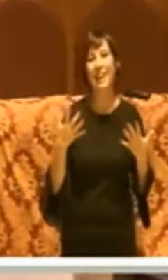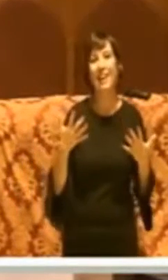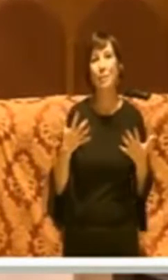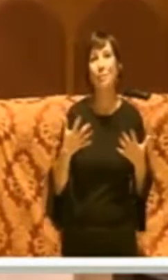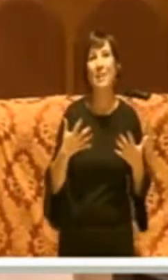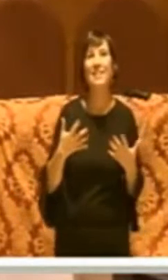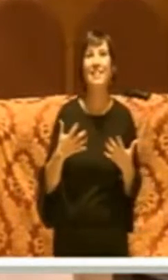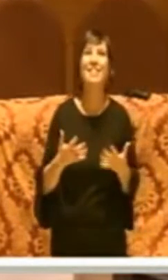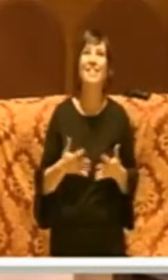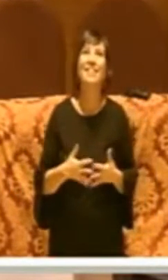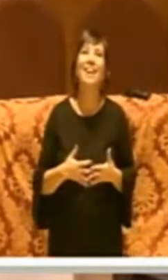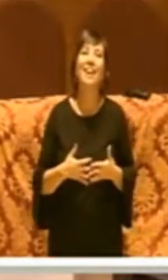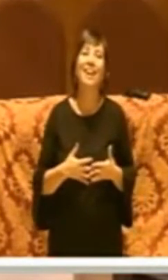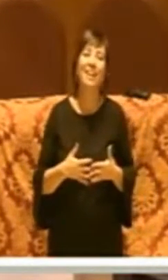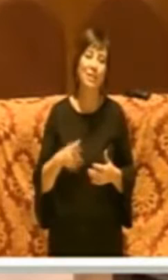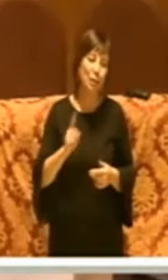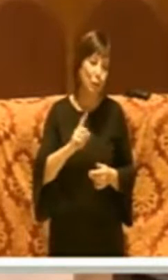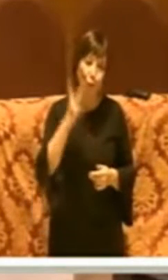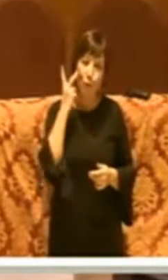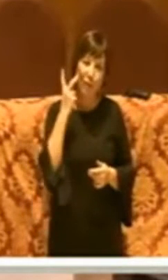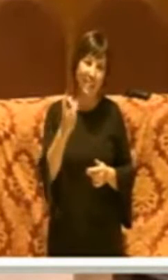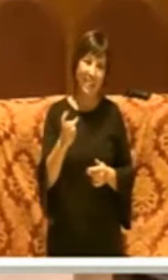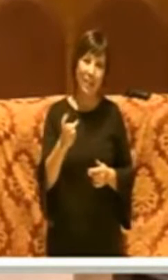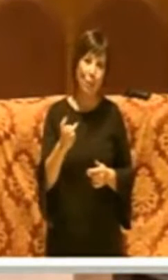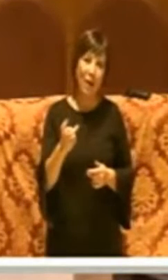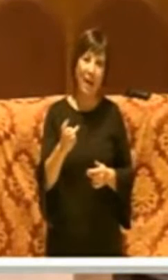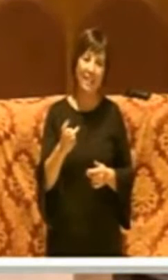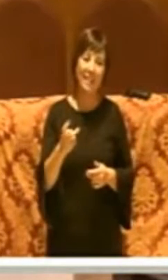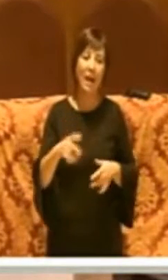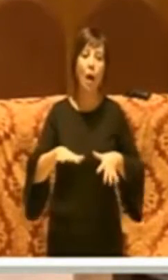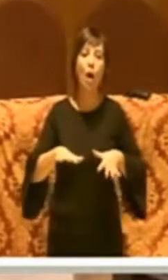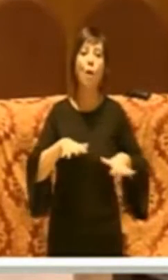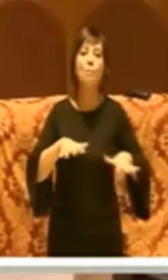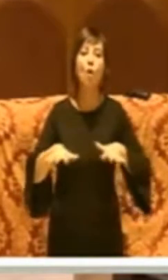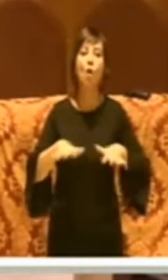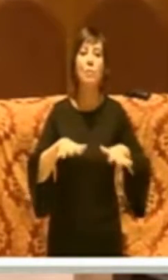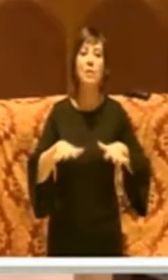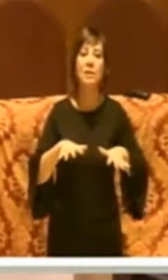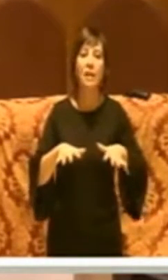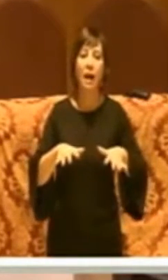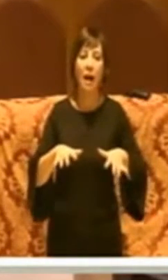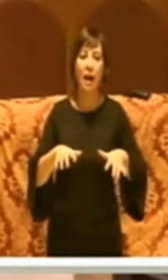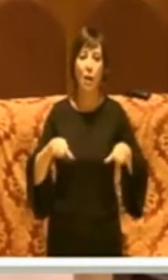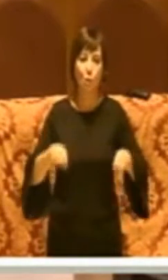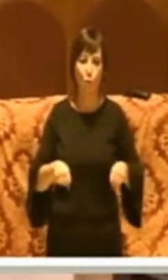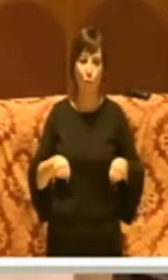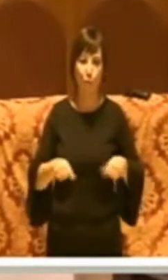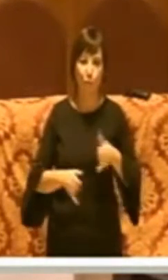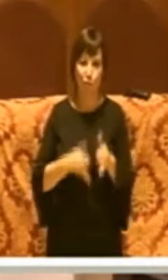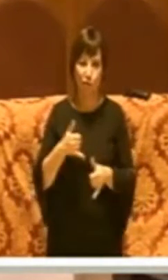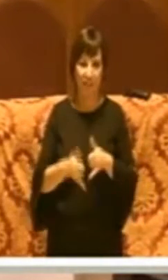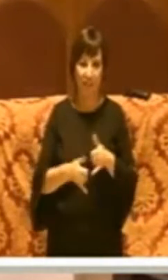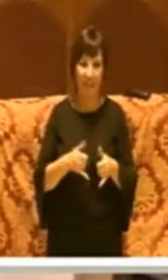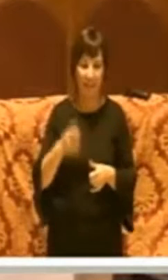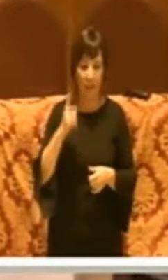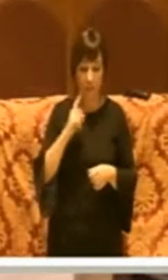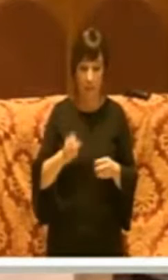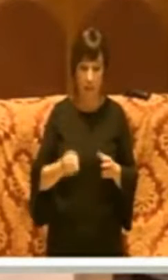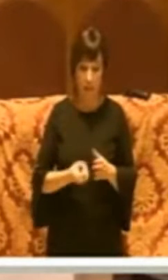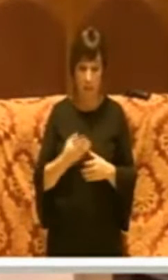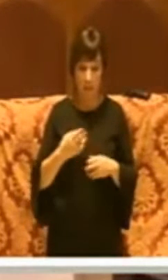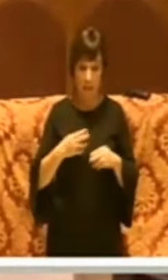riguarda la mobilità su bicicletta perché costruendo piste